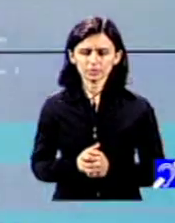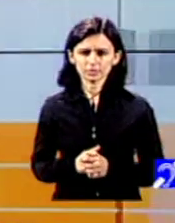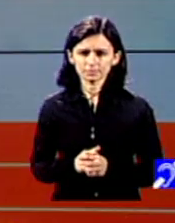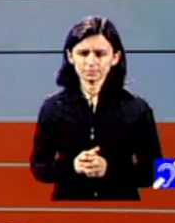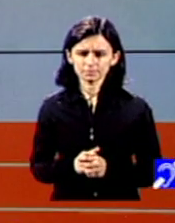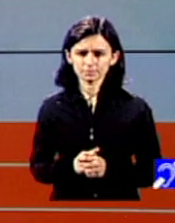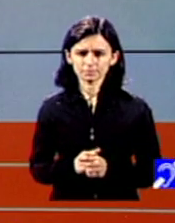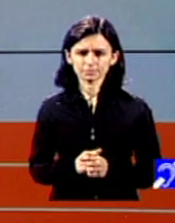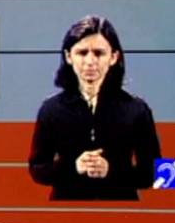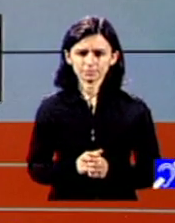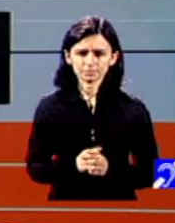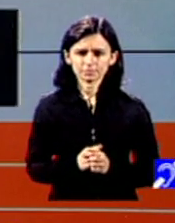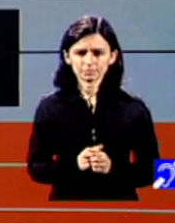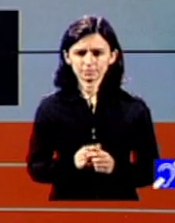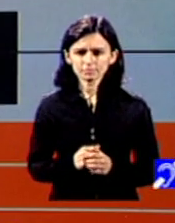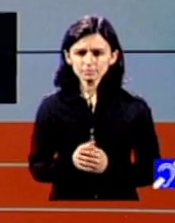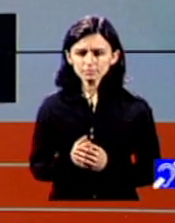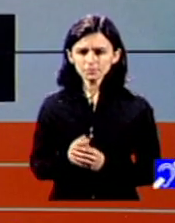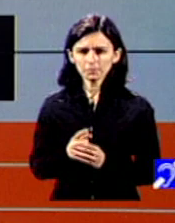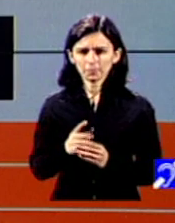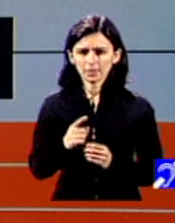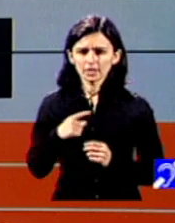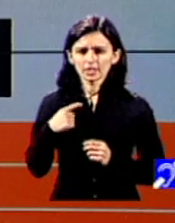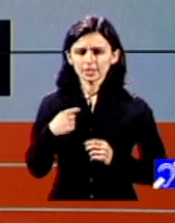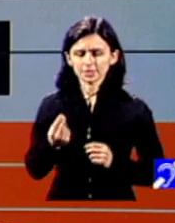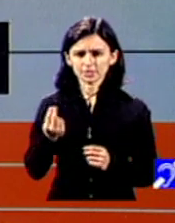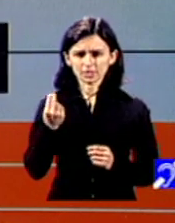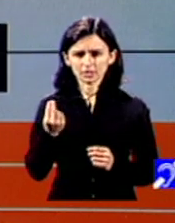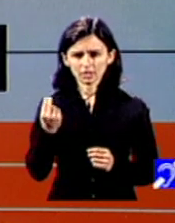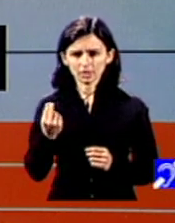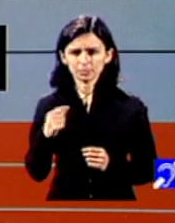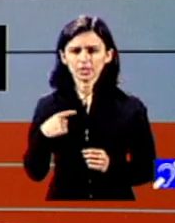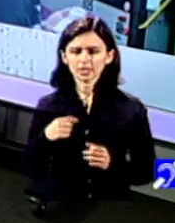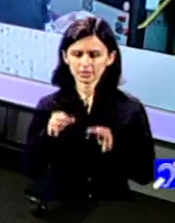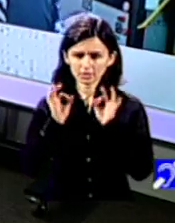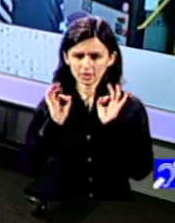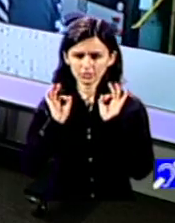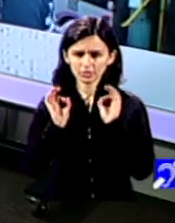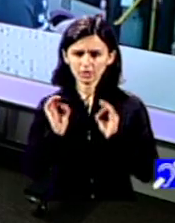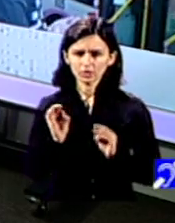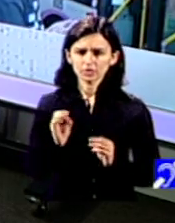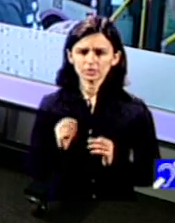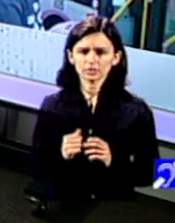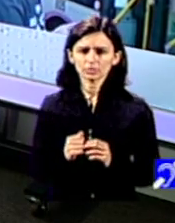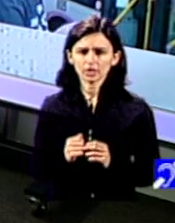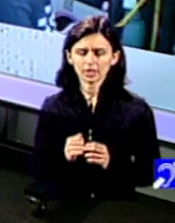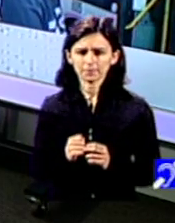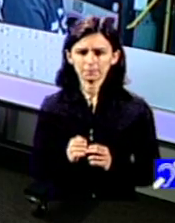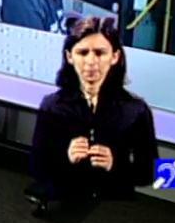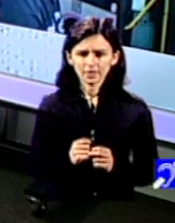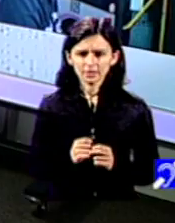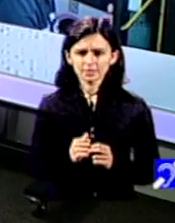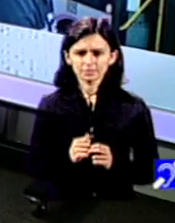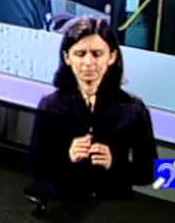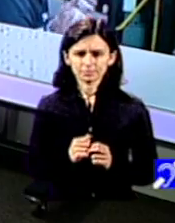dintre telespectatorii noștri despre faptul că spunem că n-ar fi bune sau n-ar fi utile Nu, asta nu înseamnă bineînțeles